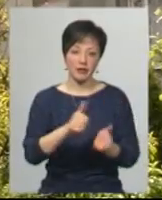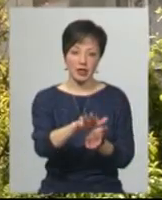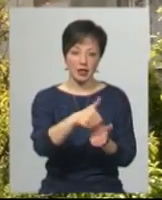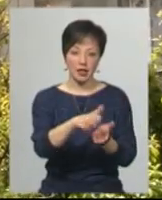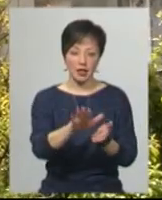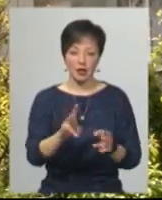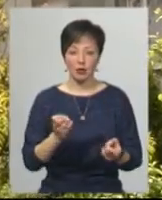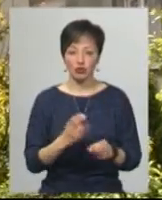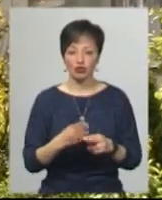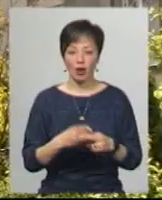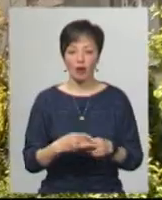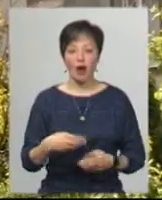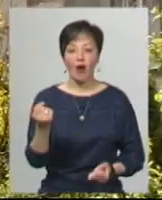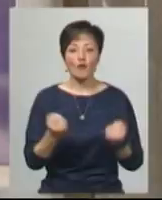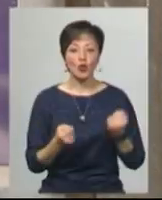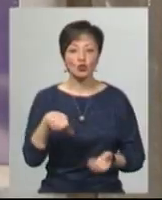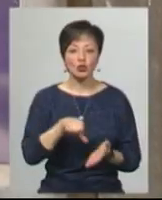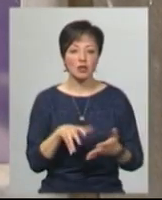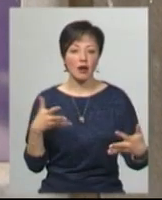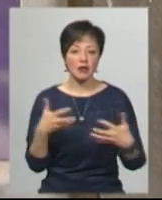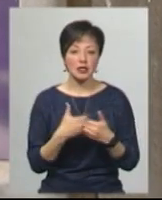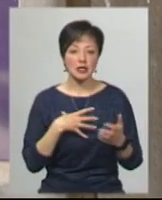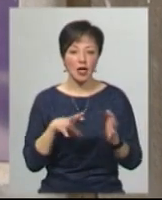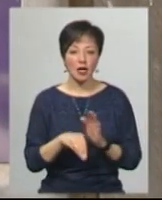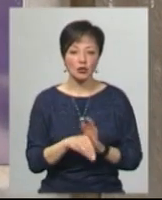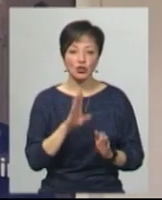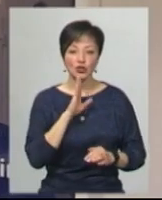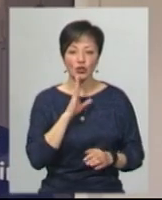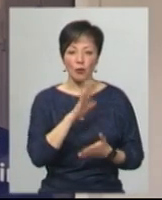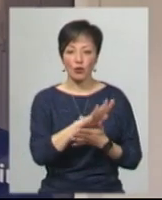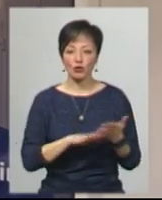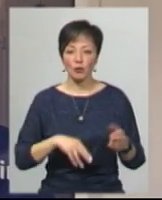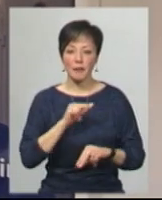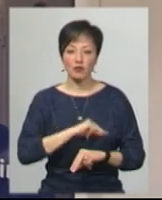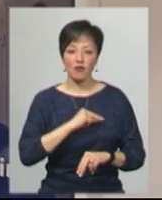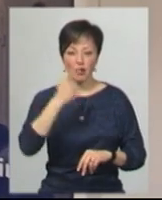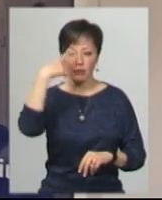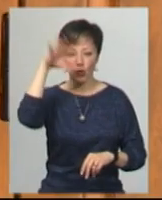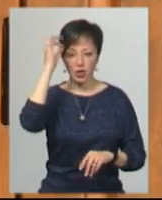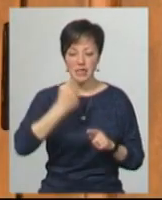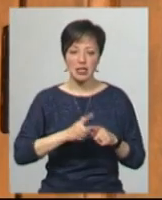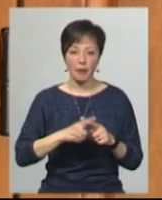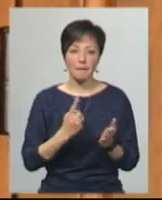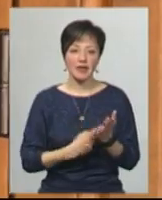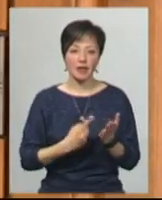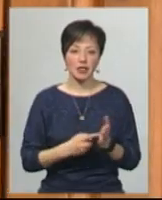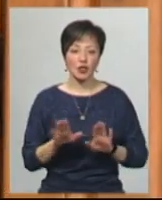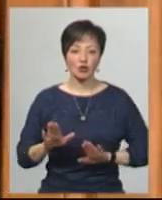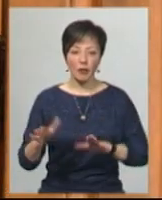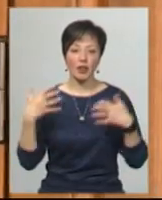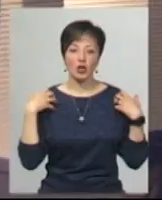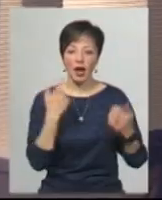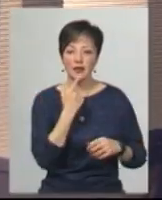мешайте. Водій, учасник ДТП, в якій загинула Олена Кухарук, продовжує працювати у поліції. Це підтвердив заступник начальника